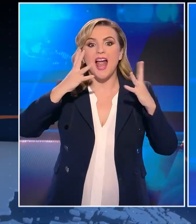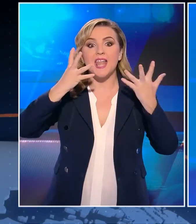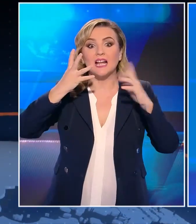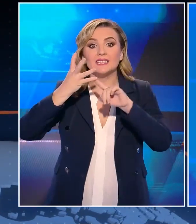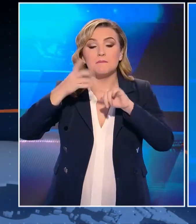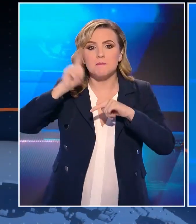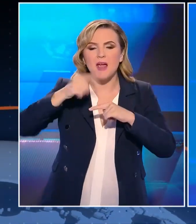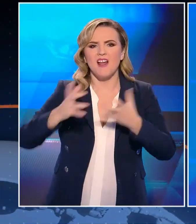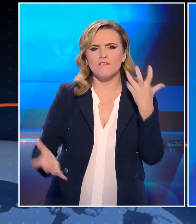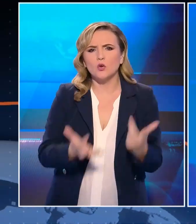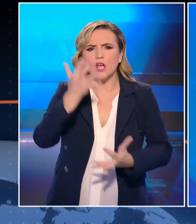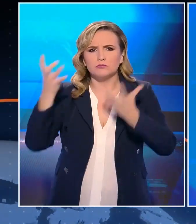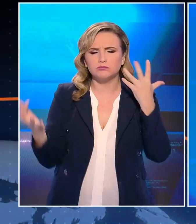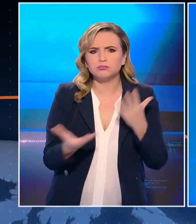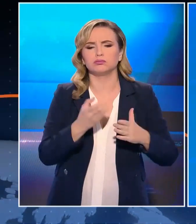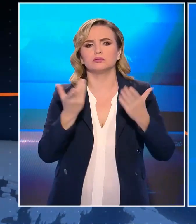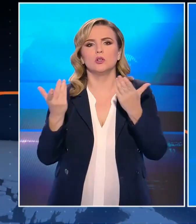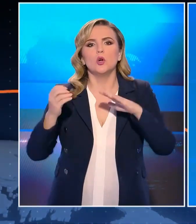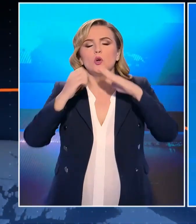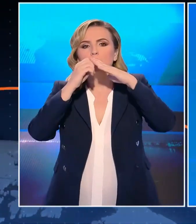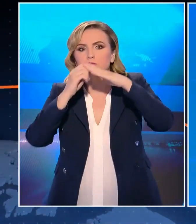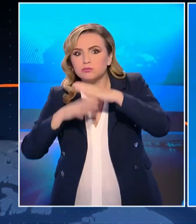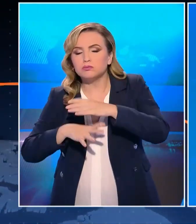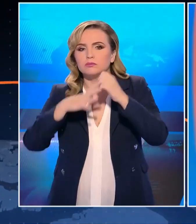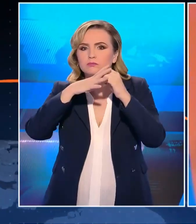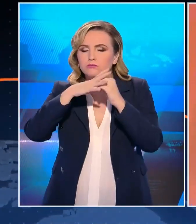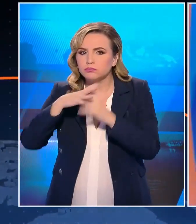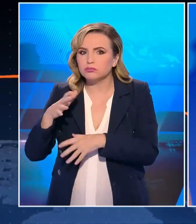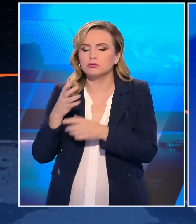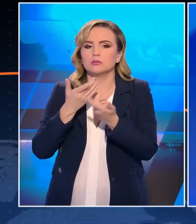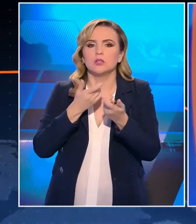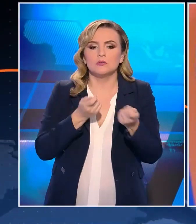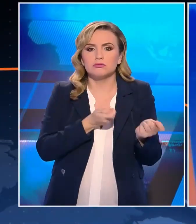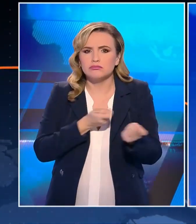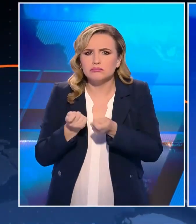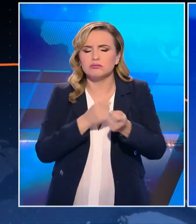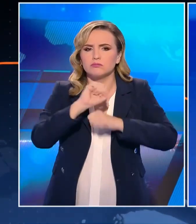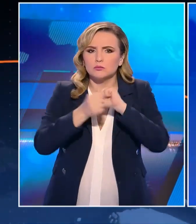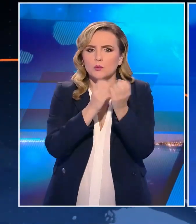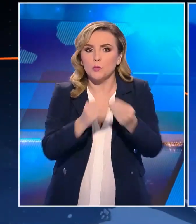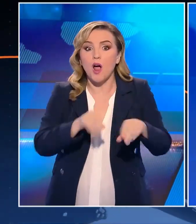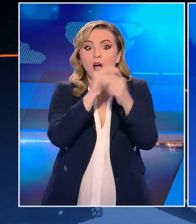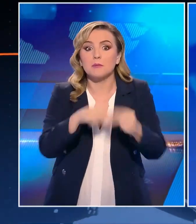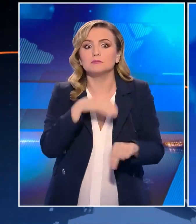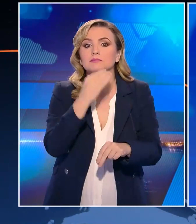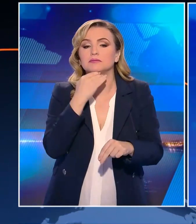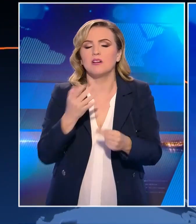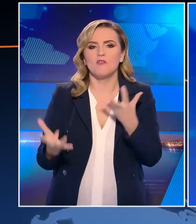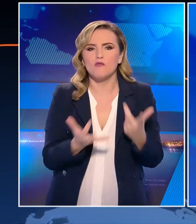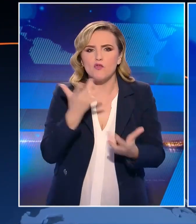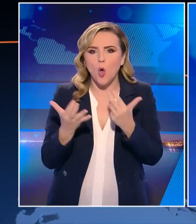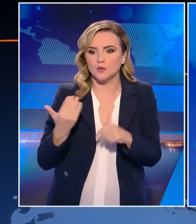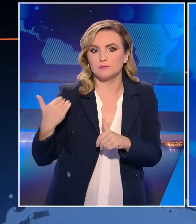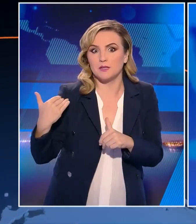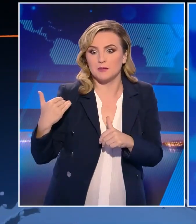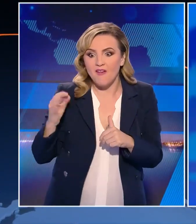λέει να κοπάσει με τα εναέρεια μέσα να δίνουν πολλές φορές ηρωική αλλά άνηση μάχη με τις φλόγες. Οι φλόγες απειλούν εδώ